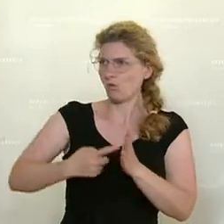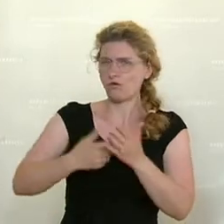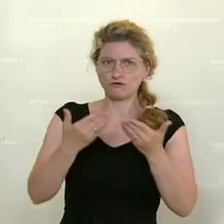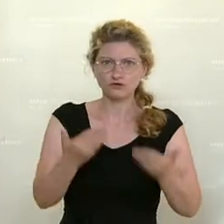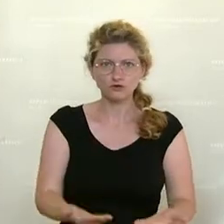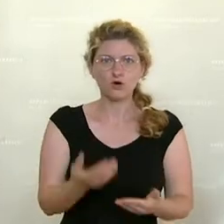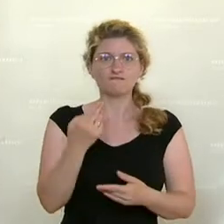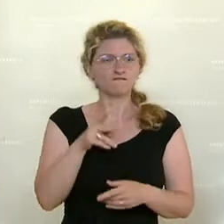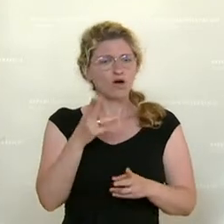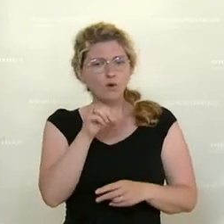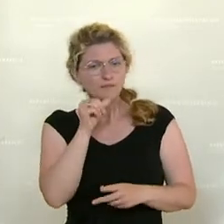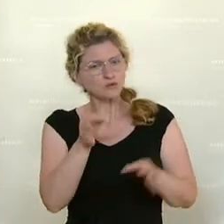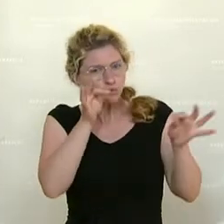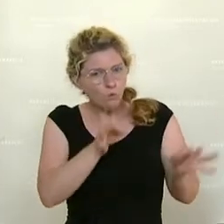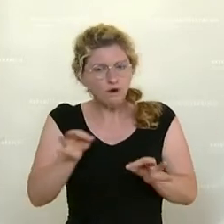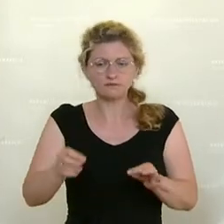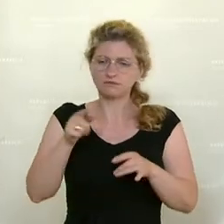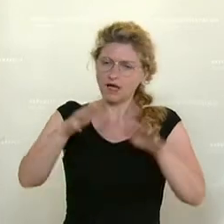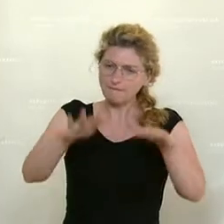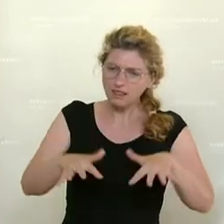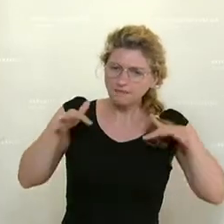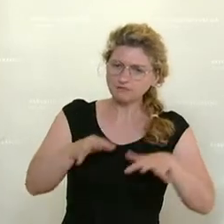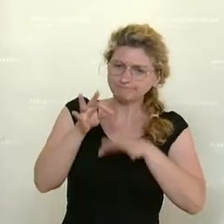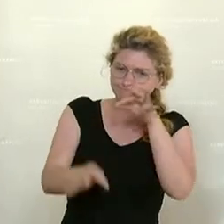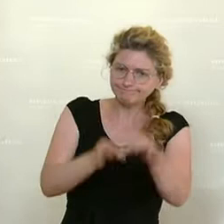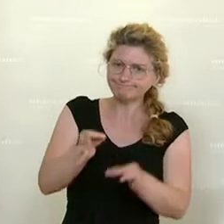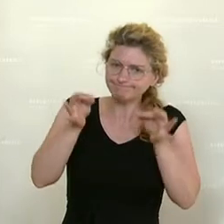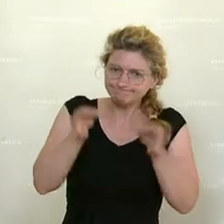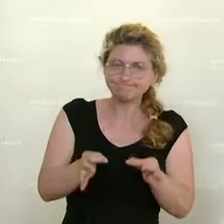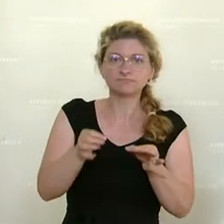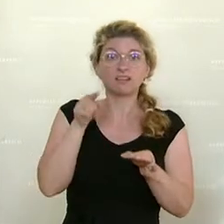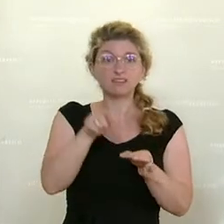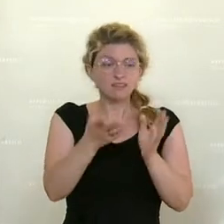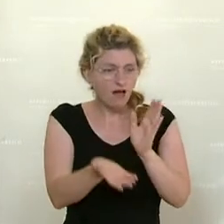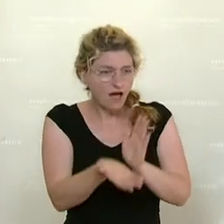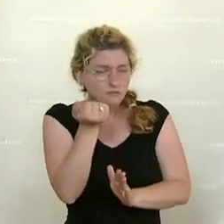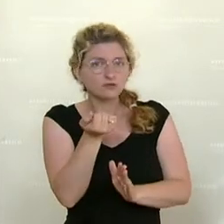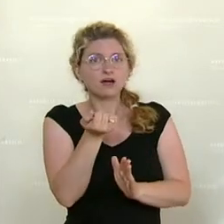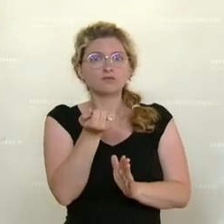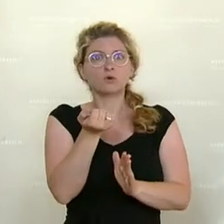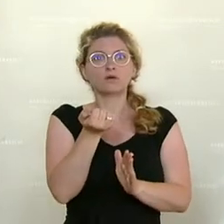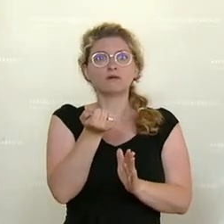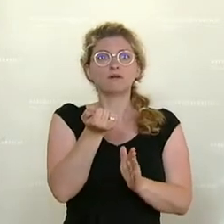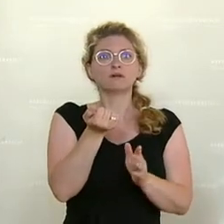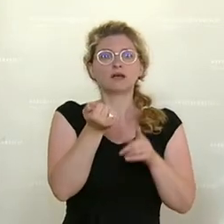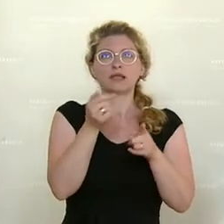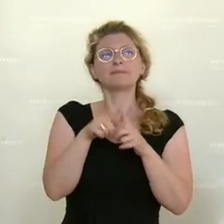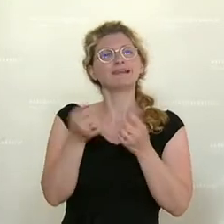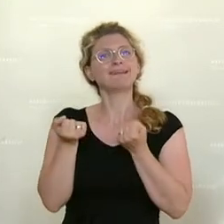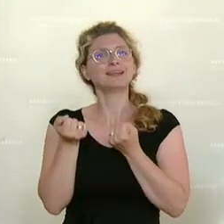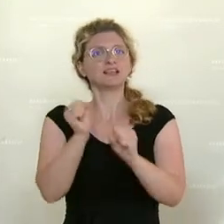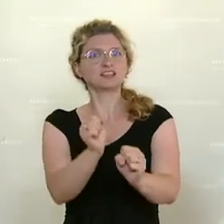machen Sie das nicht mit einem ordentlichen parlamentarischen Prozess? Sie machen diese Abschaffung mit einem Initiativantrag.